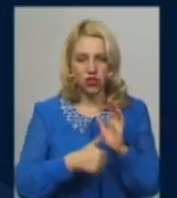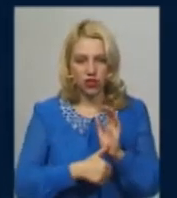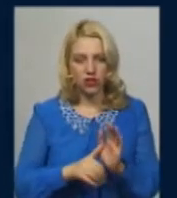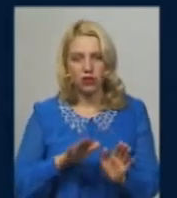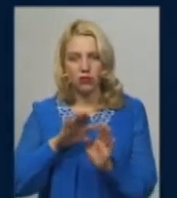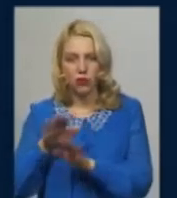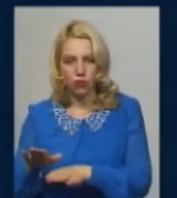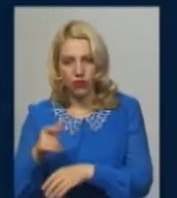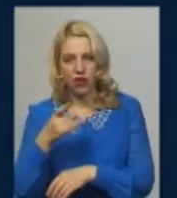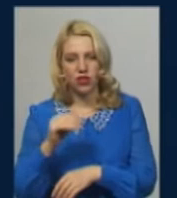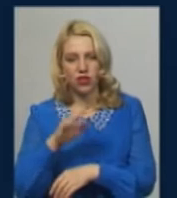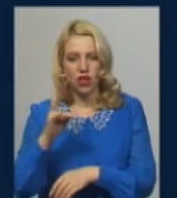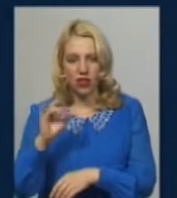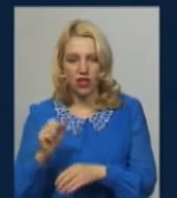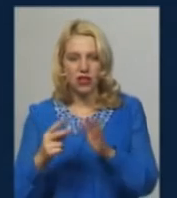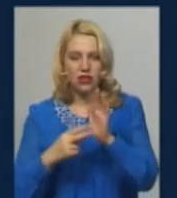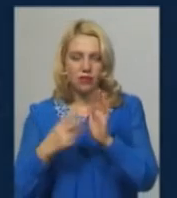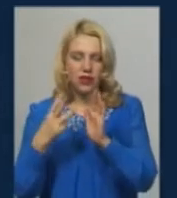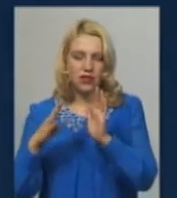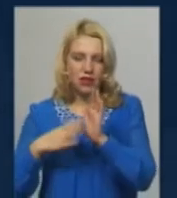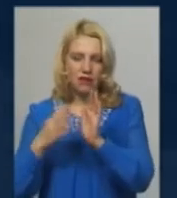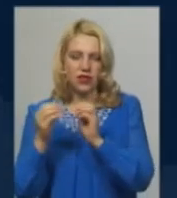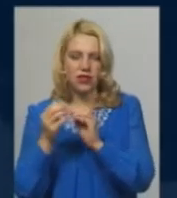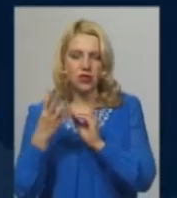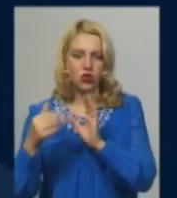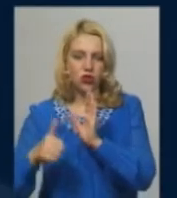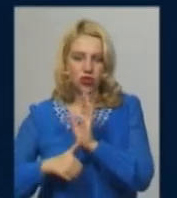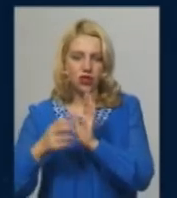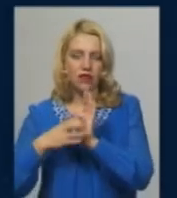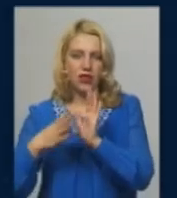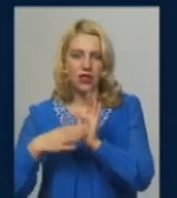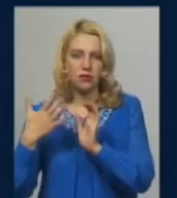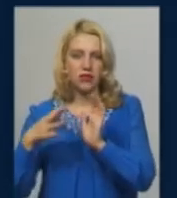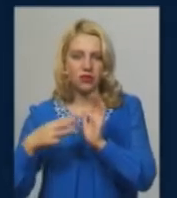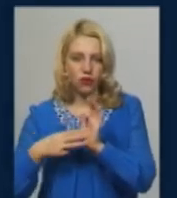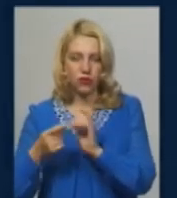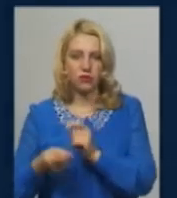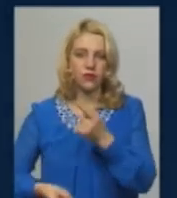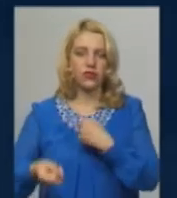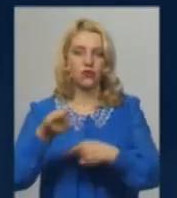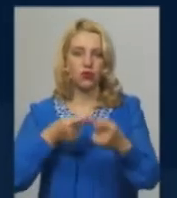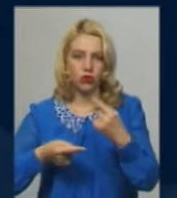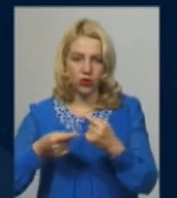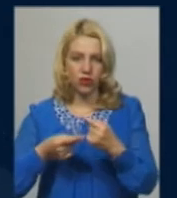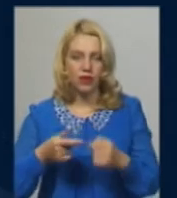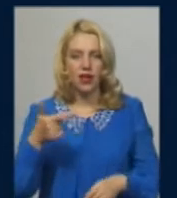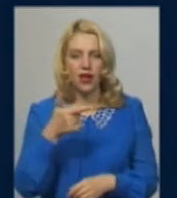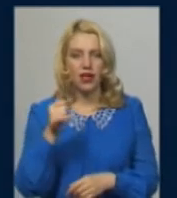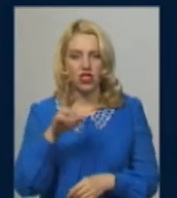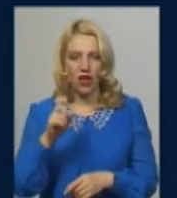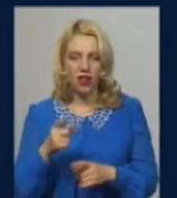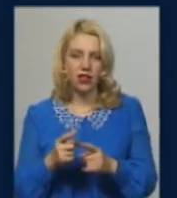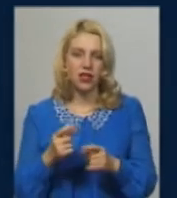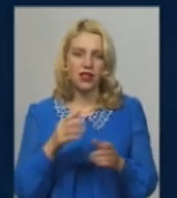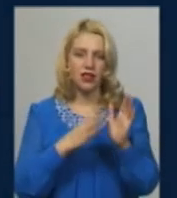«Гречани» о 7.39, 10.46 та о 19.58. У зворотньому напрямку відправляються з «Гречан» о 9